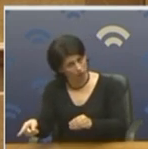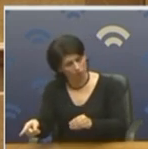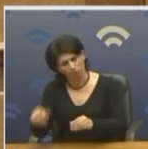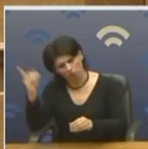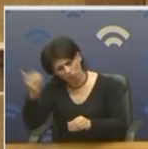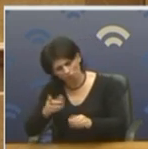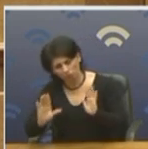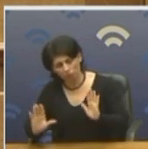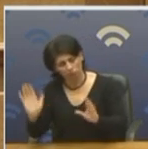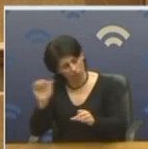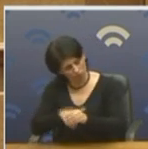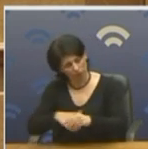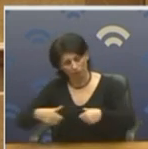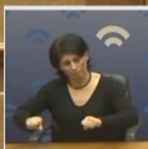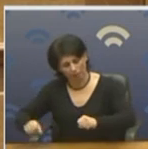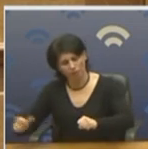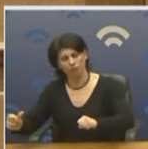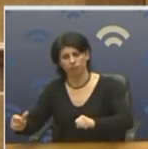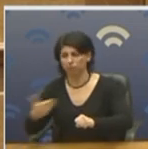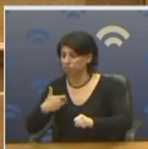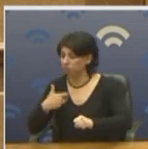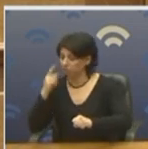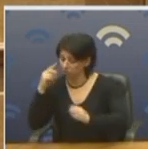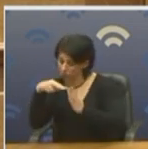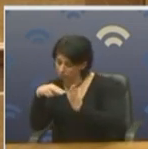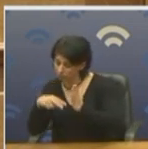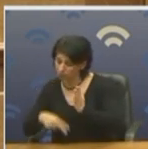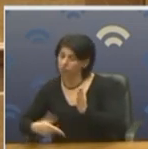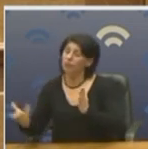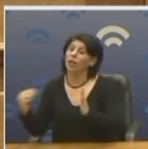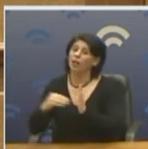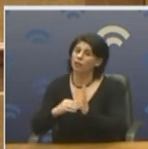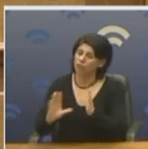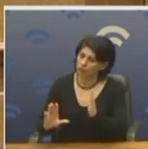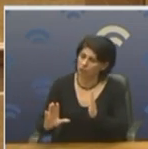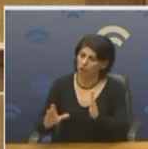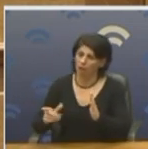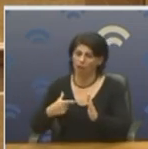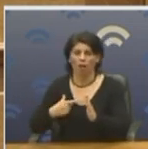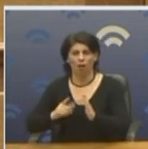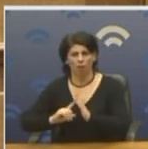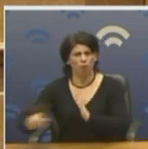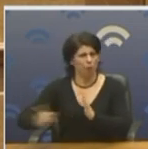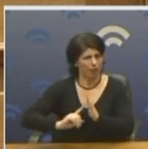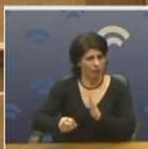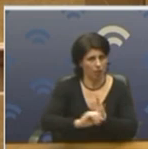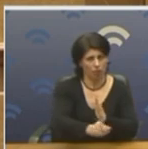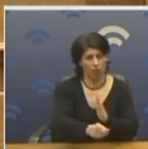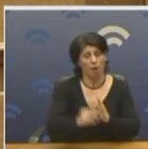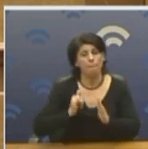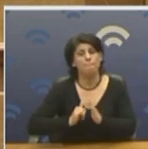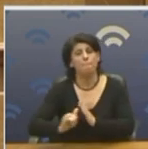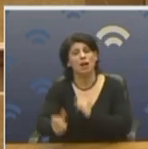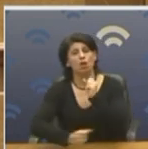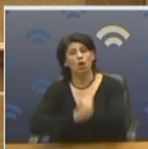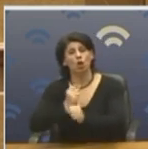μας προλαβαίνετε. Μπήκε, λέγε, αυτό. Εγώ δεν το βρήκα, αλλά όφι το λέτε εσείς, πιστεύω εσάς. Μπήκε και αυτό με τους κουρία. Και επίσης, οι μακροχρόνοι άνεργοι. Μπήκε